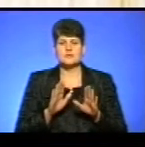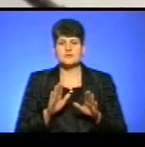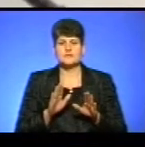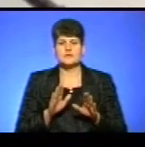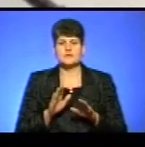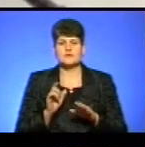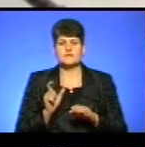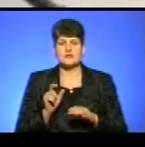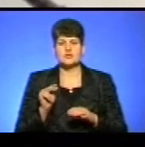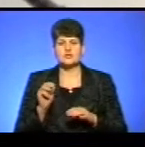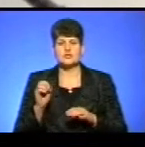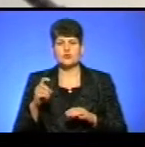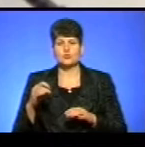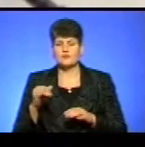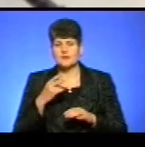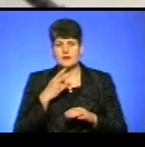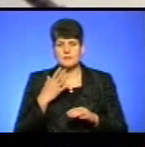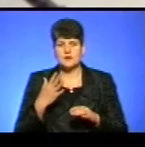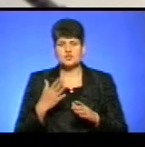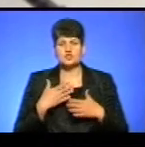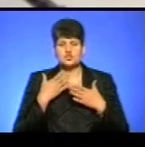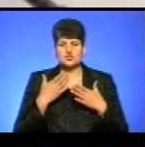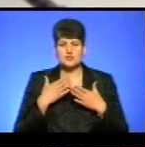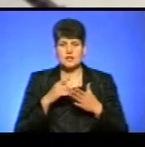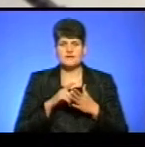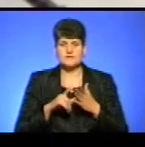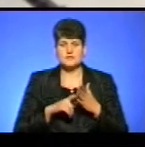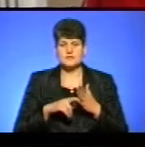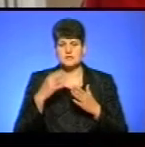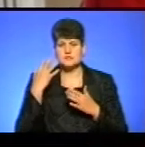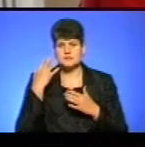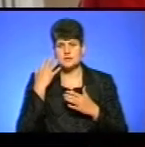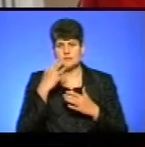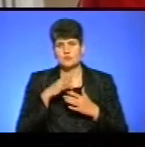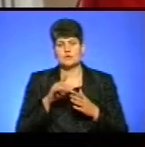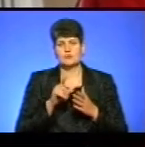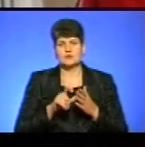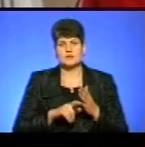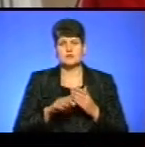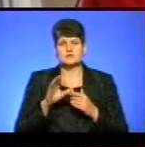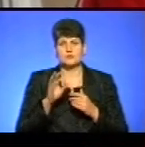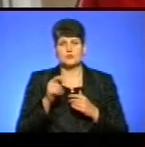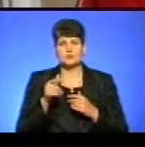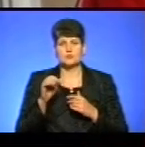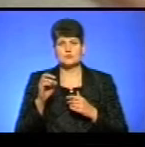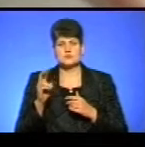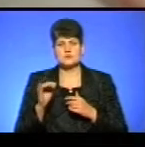Євгенія Чухунова не бачить, на сцені читає вірш незрячої поетеси Ольги Гуски. Зачитала й нам на камеру.